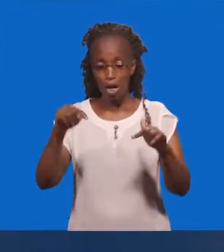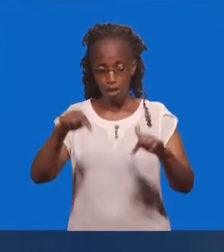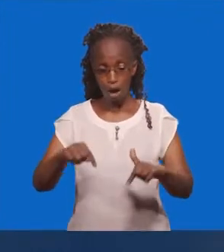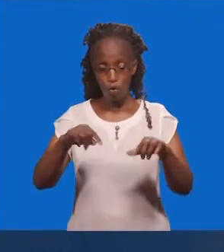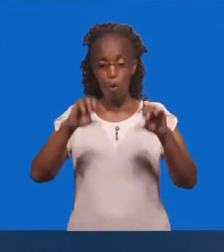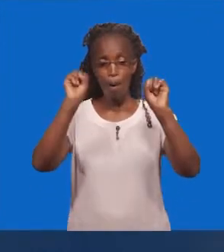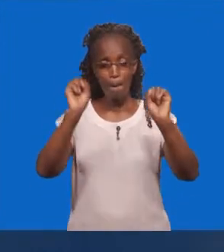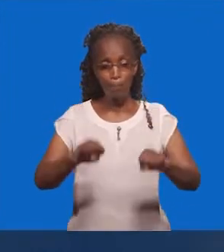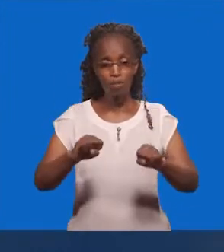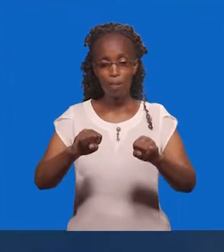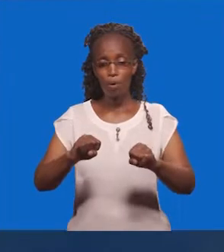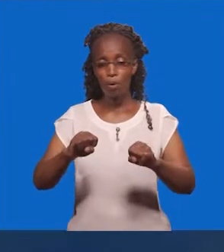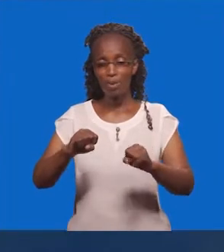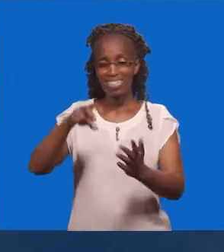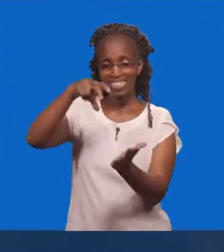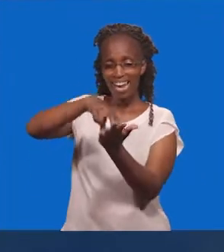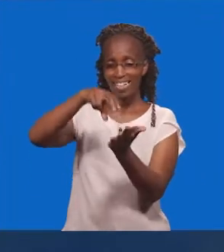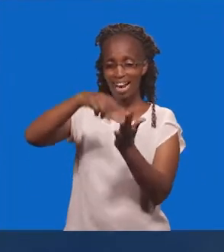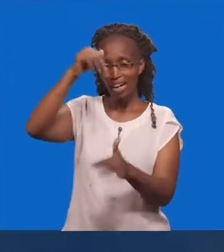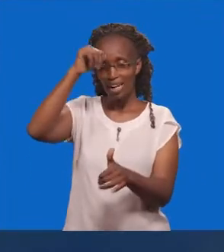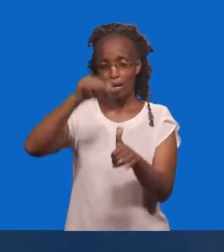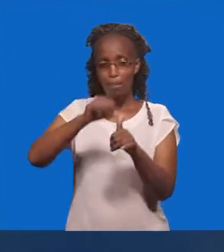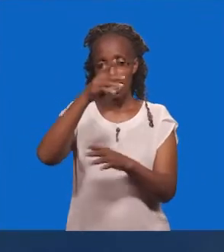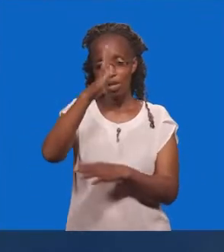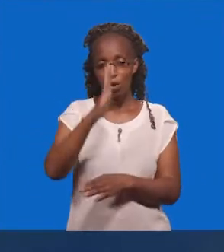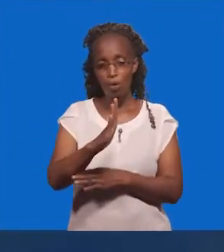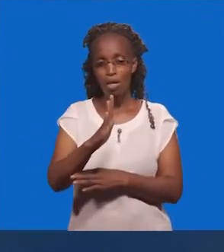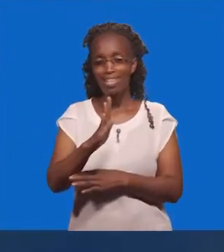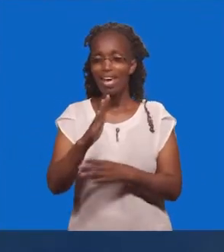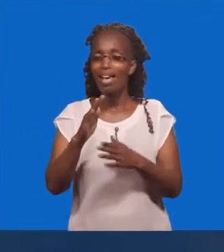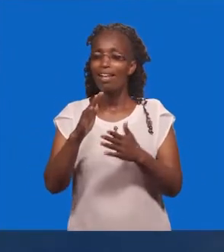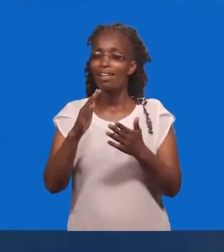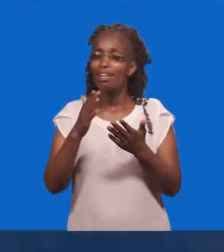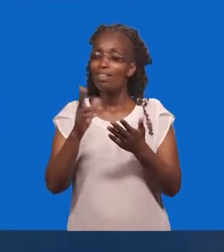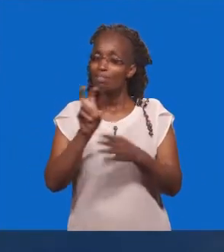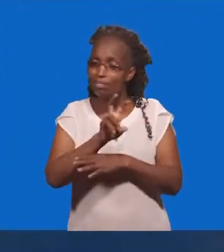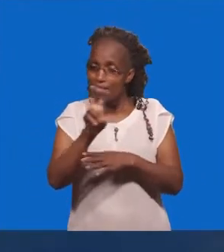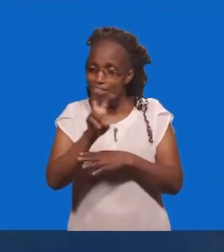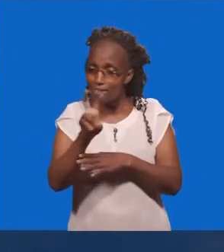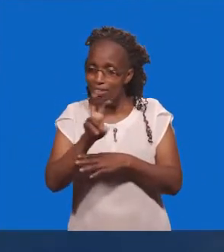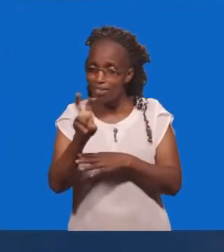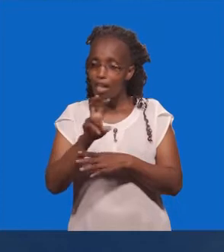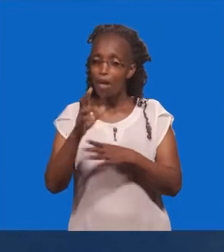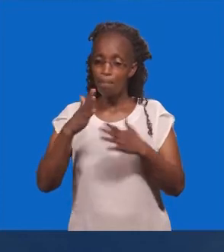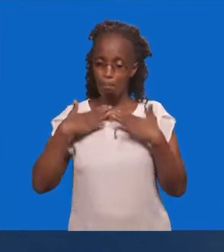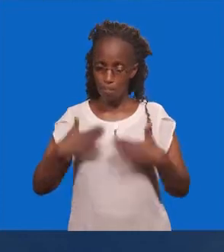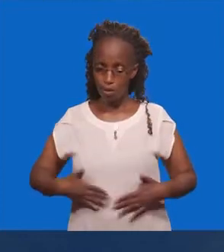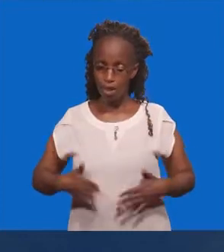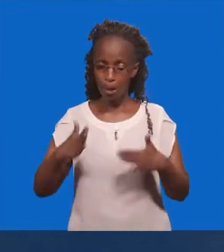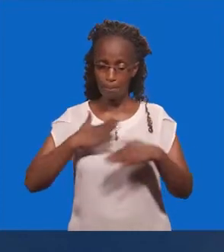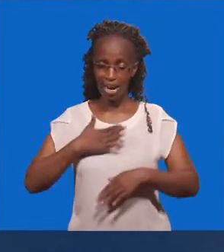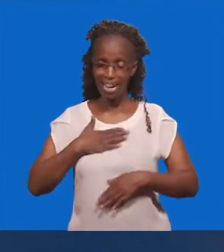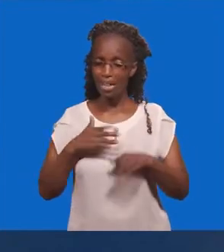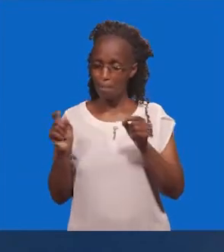Kuinuka Ivi Kwa Sasa Unaweza Kumkumbusha Mungu Na Umambia Kwa Mba Tanzama Mungu Mwili Wangu Venye